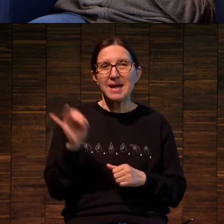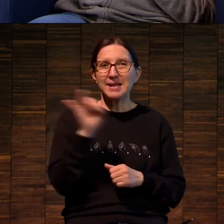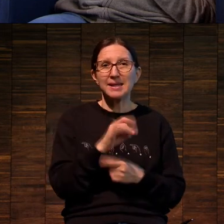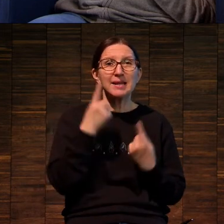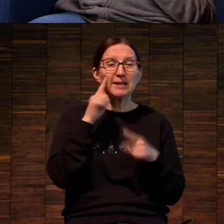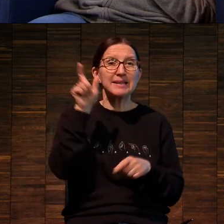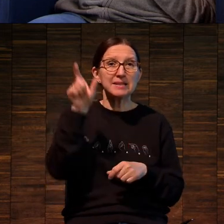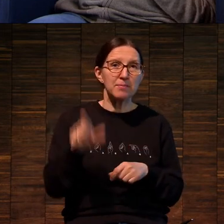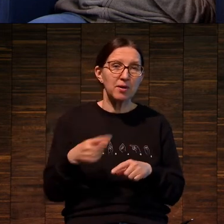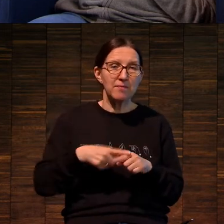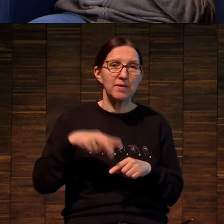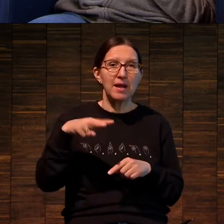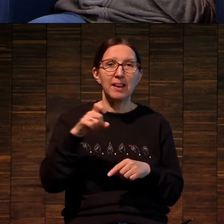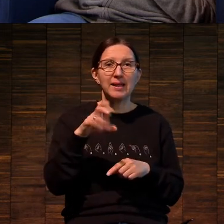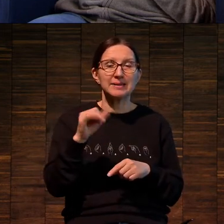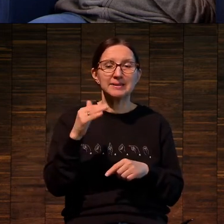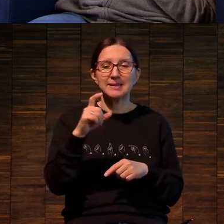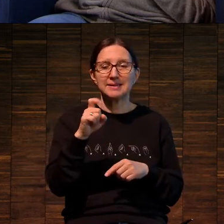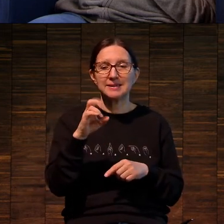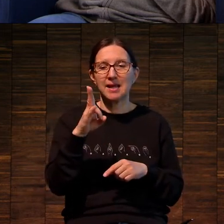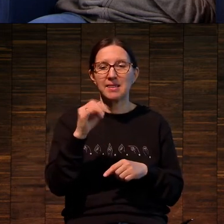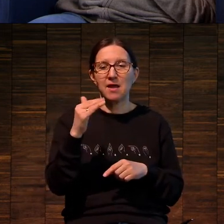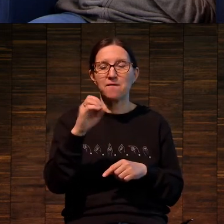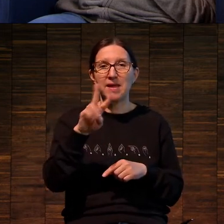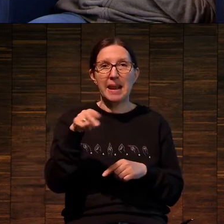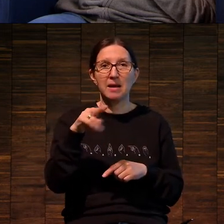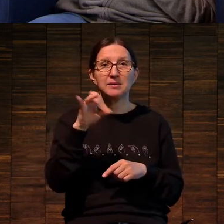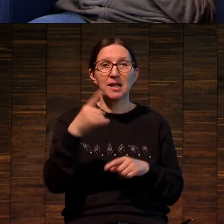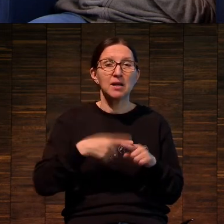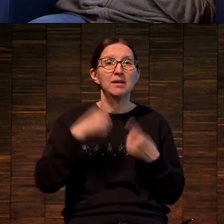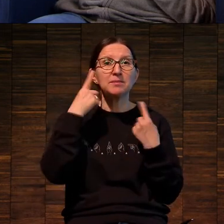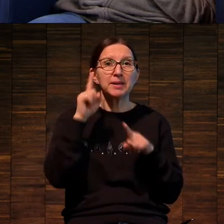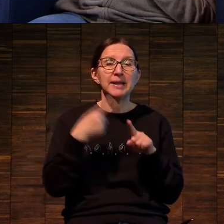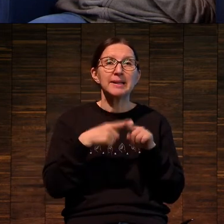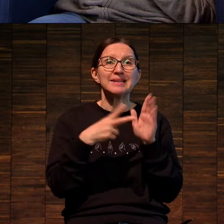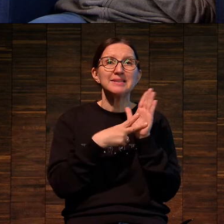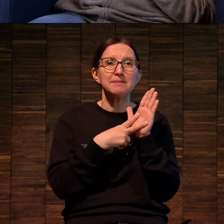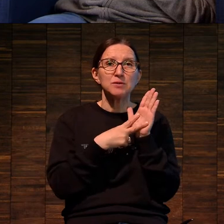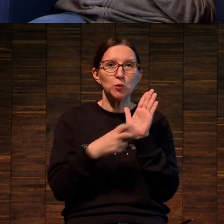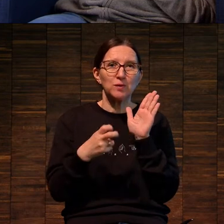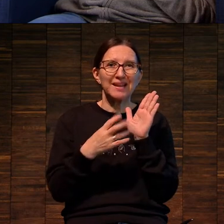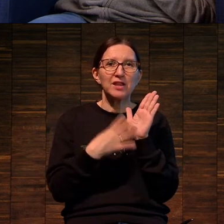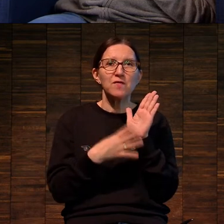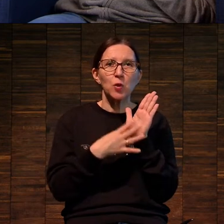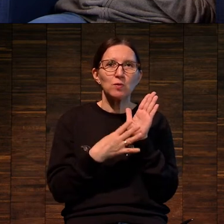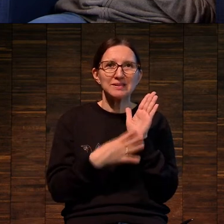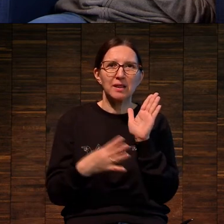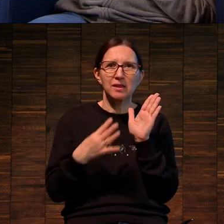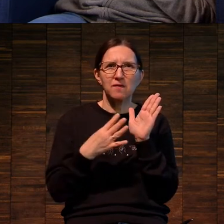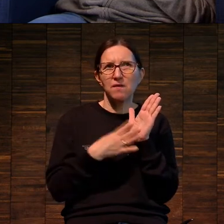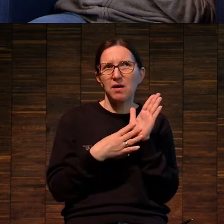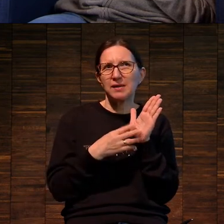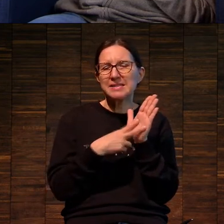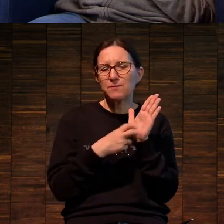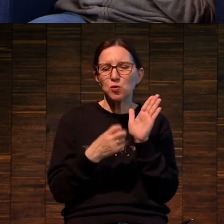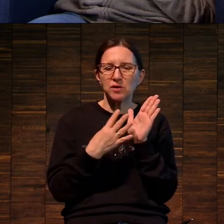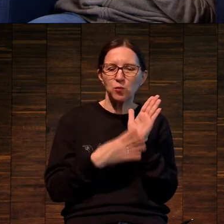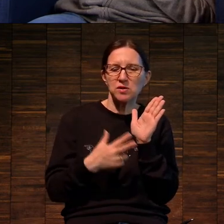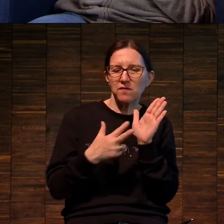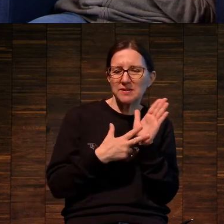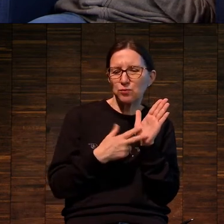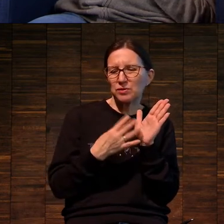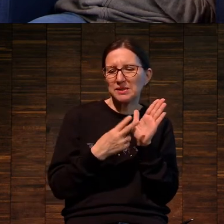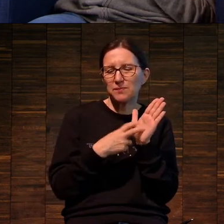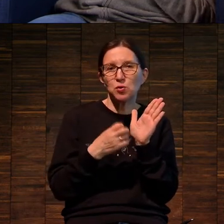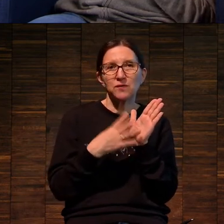Изобрел ее Алайзи Зенефельдер. Изобретение датируется 799-м, по-моему, 8-м. Я сейчас могу ошибаться.